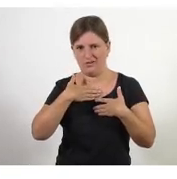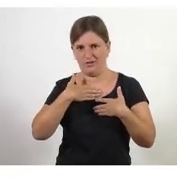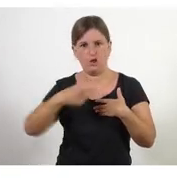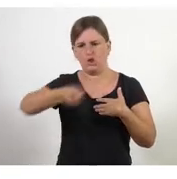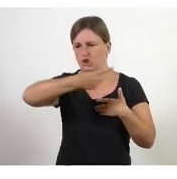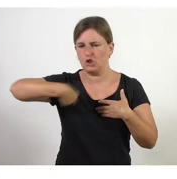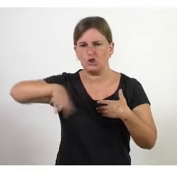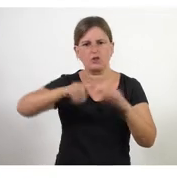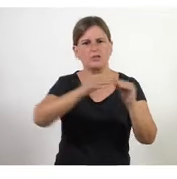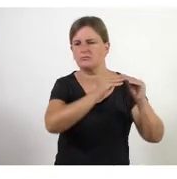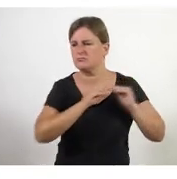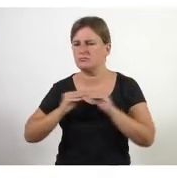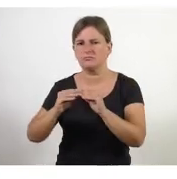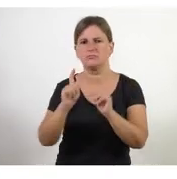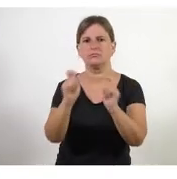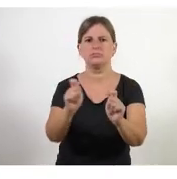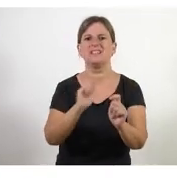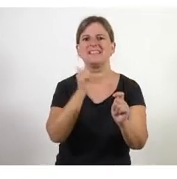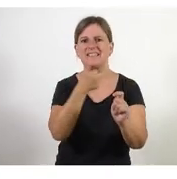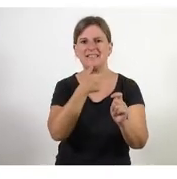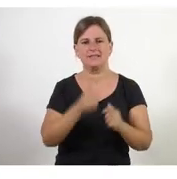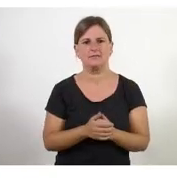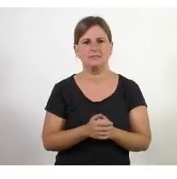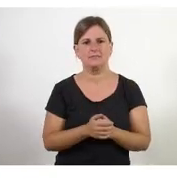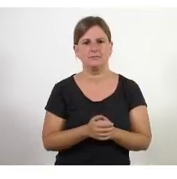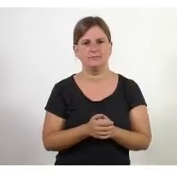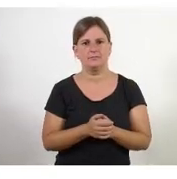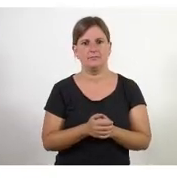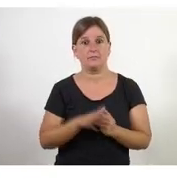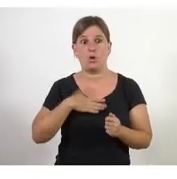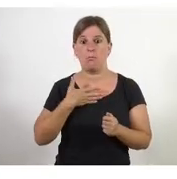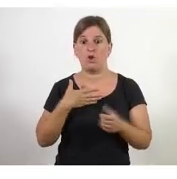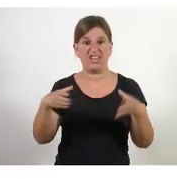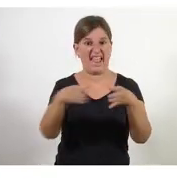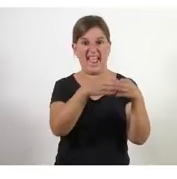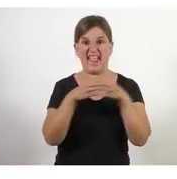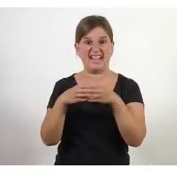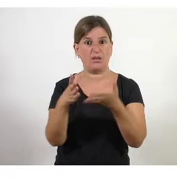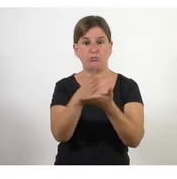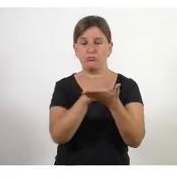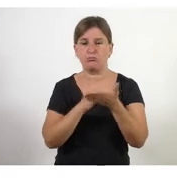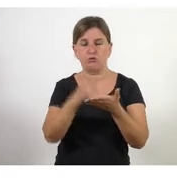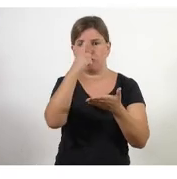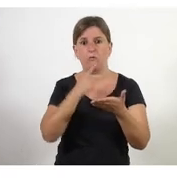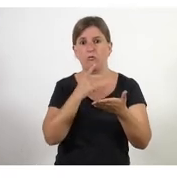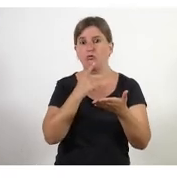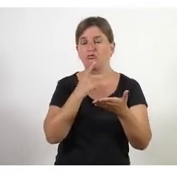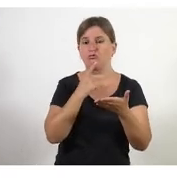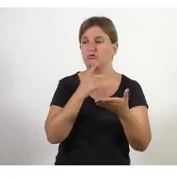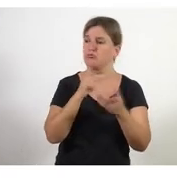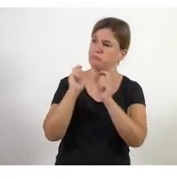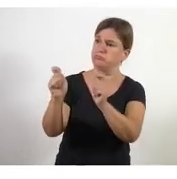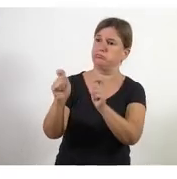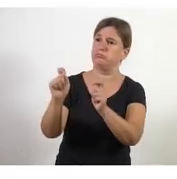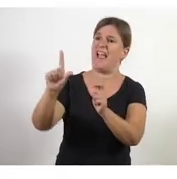entre tots decideixen qui ho farà i potser és tot l'equip que decideix que ho farà ho farà la Laia i